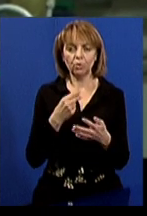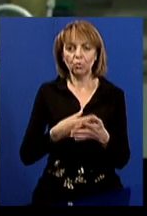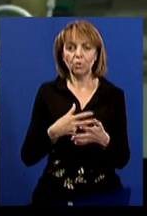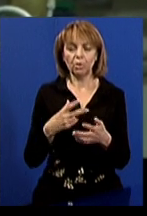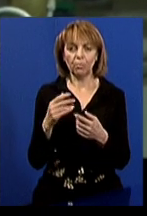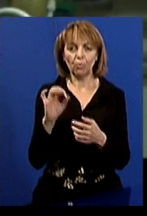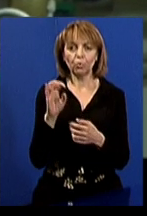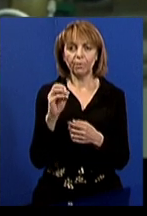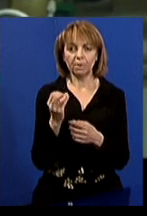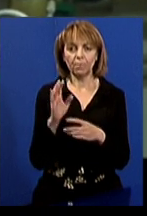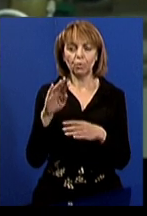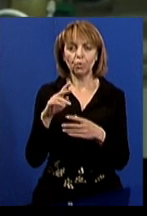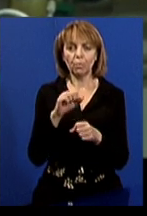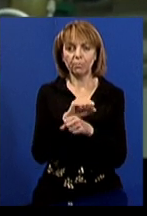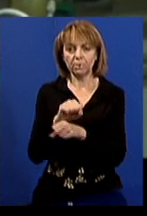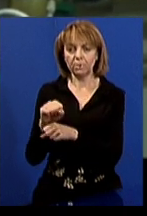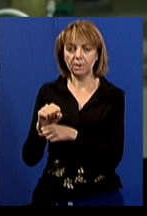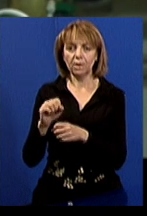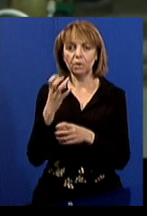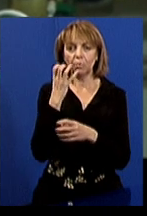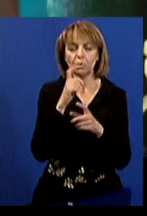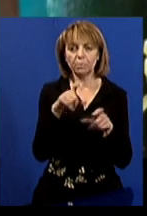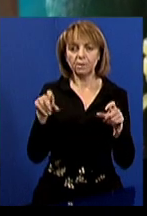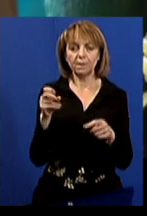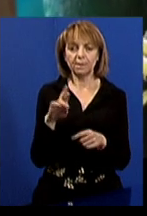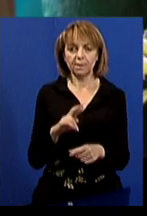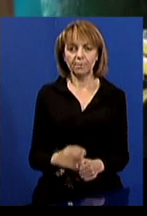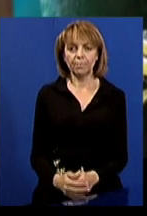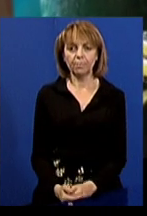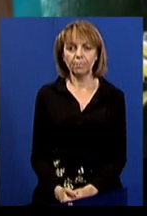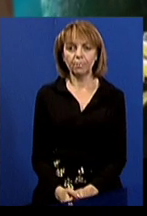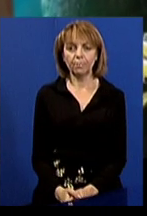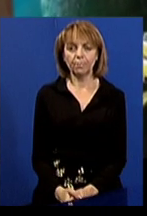А потім вимикається теплорозподільча станція».